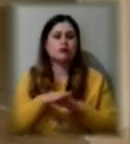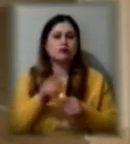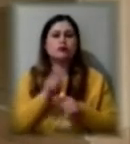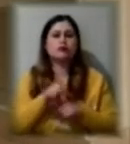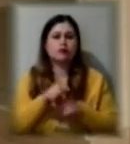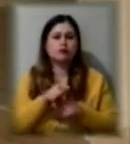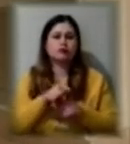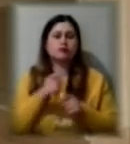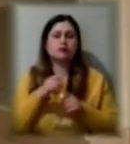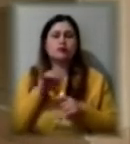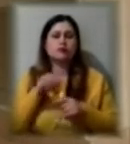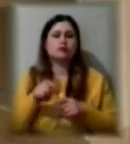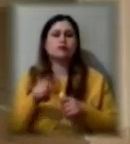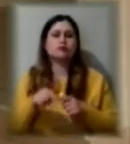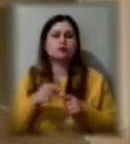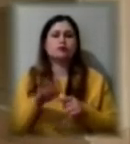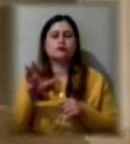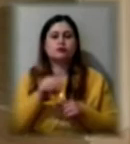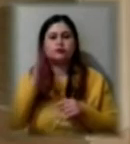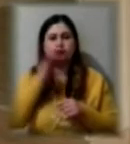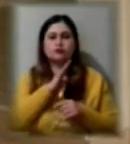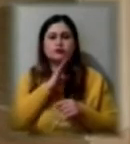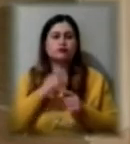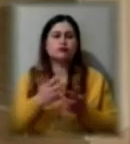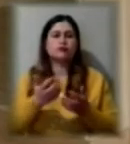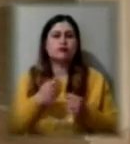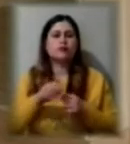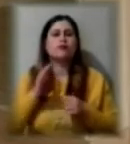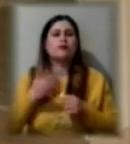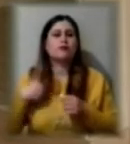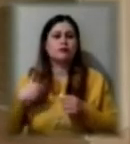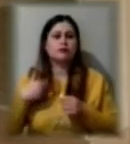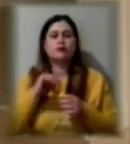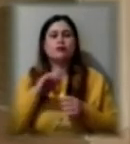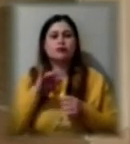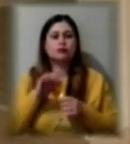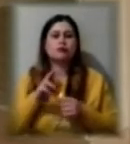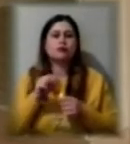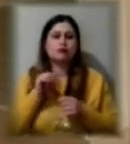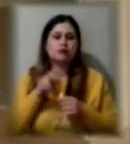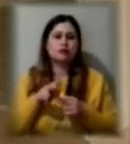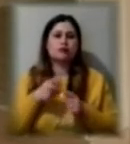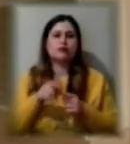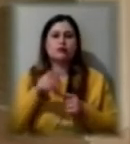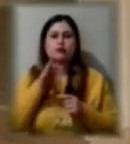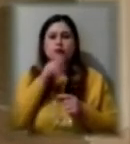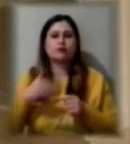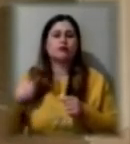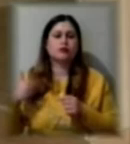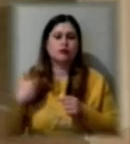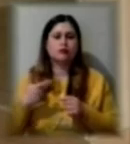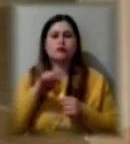Окрім цього, всі батьки отримують корисні посилання на ютуб-канали, корисні освітні